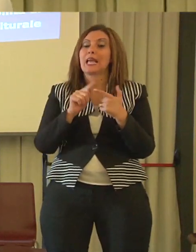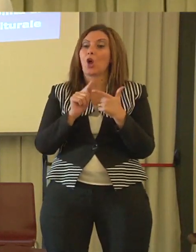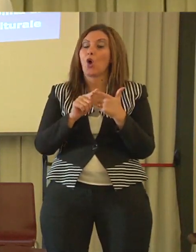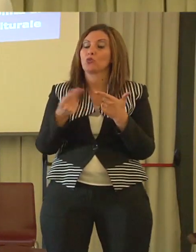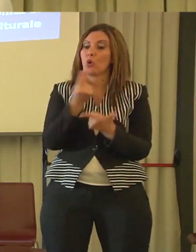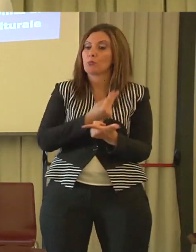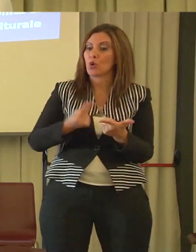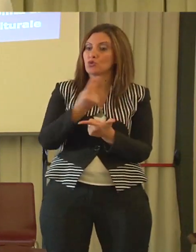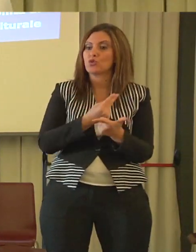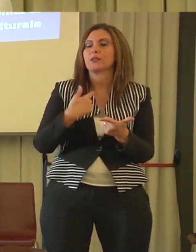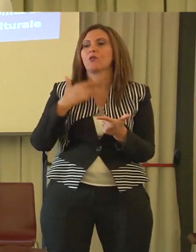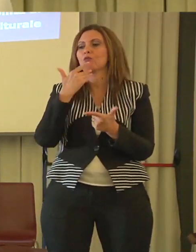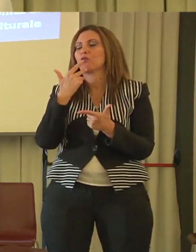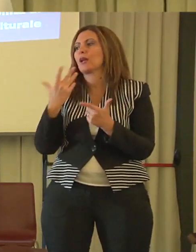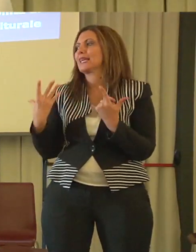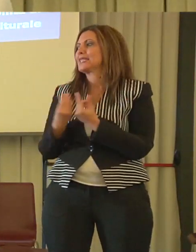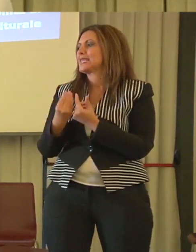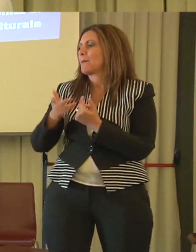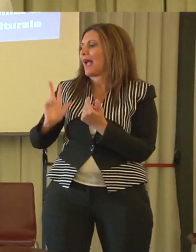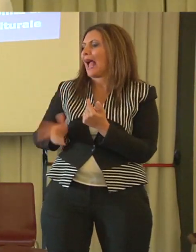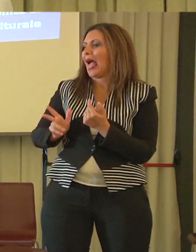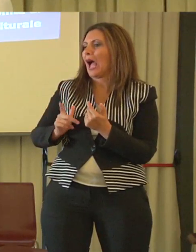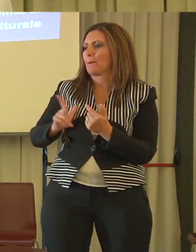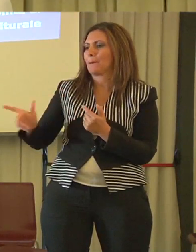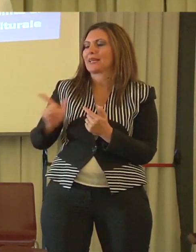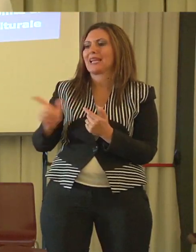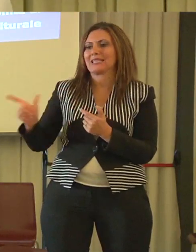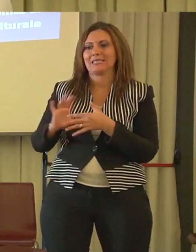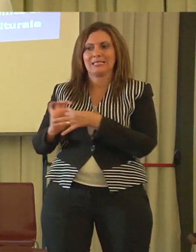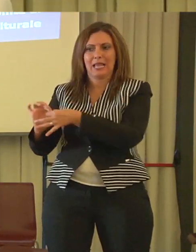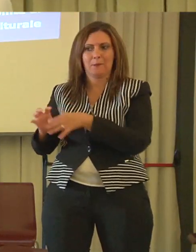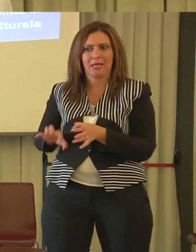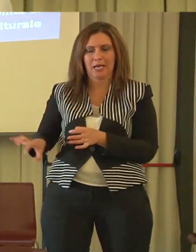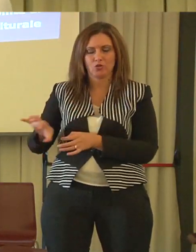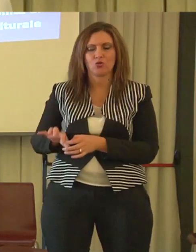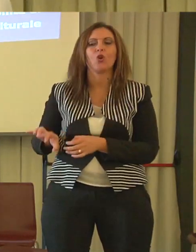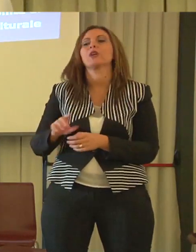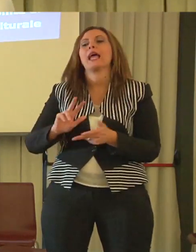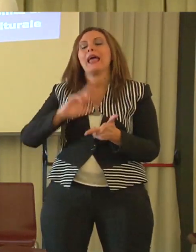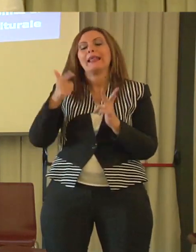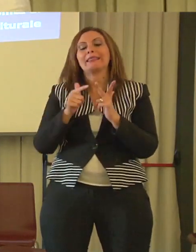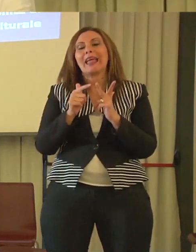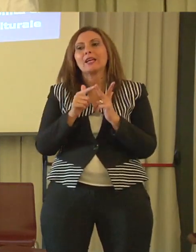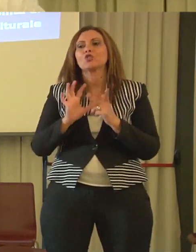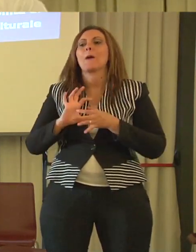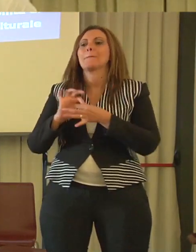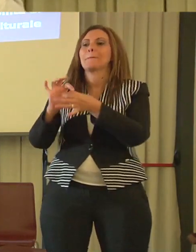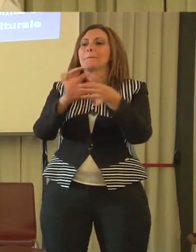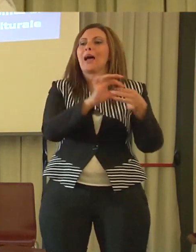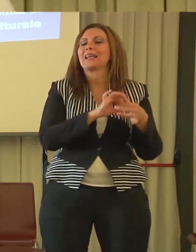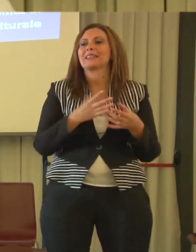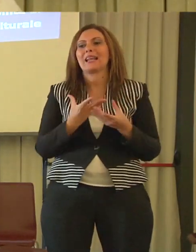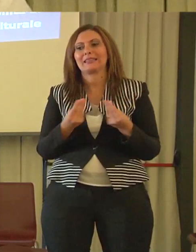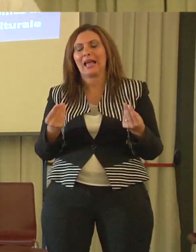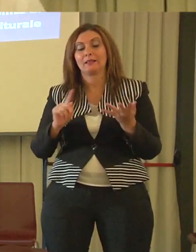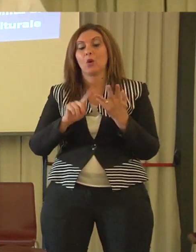la Regione Calabria, il terzo invece abbiamo aggiunto sempre più partners, il quarto, è quello del quale